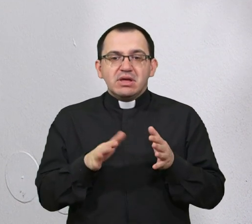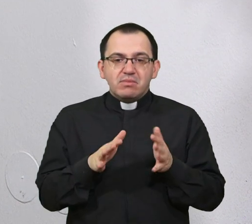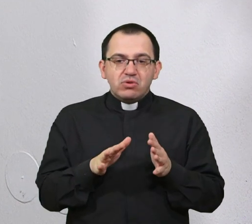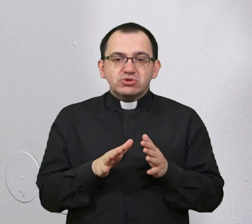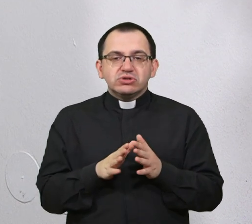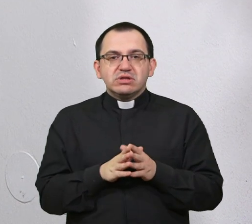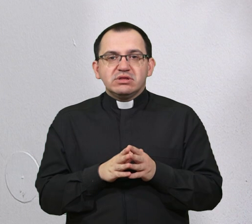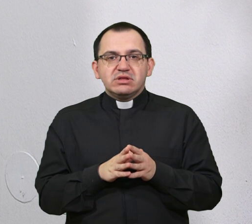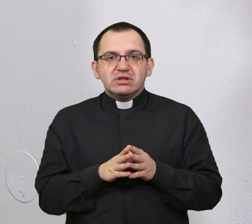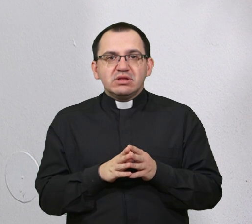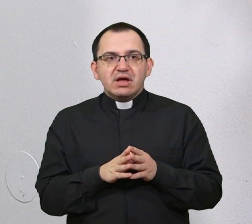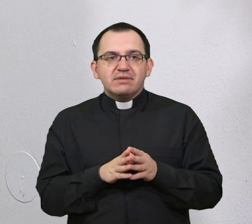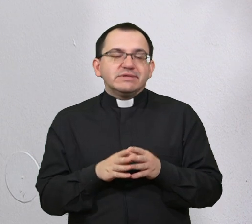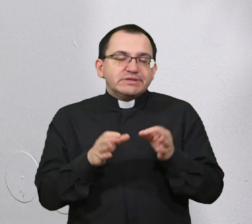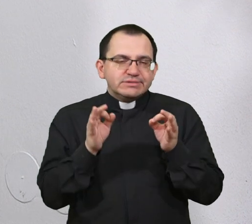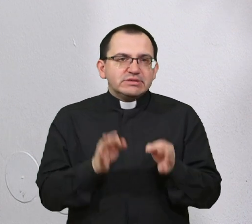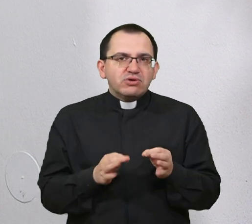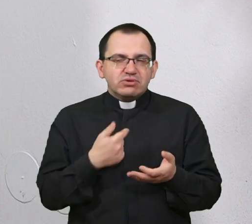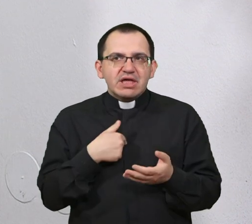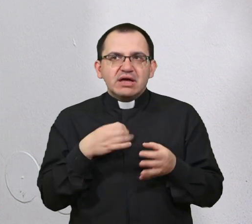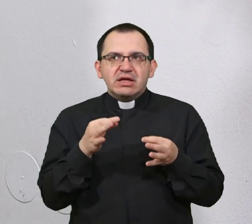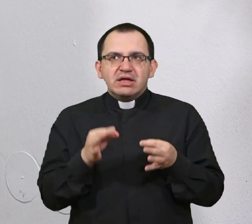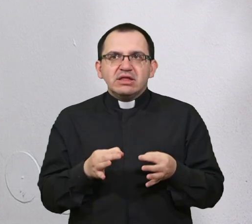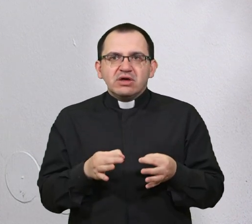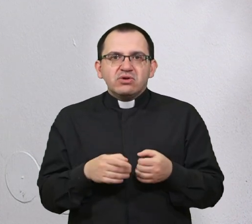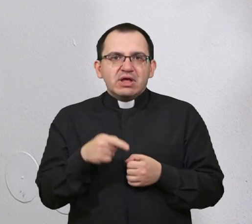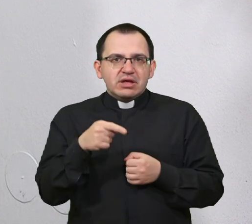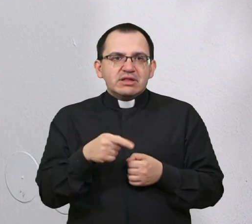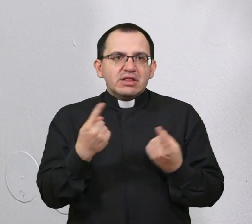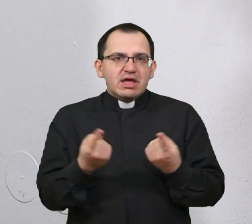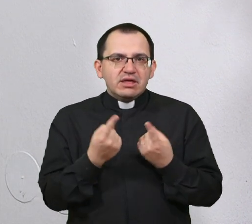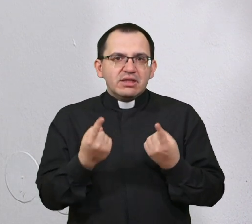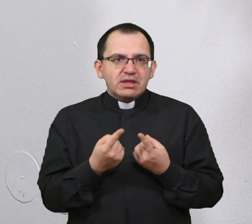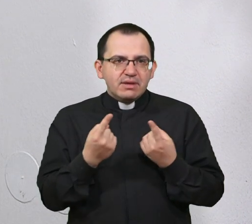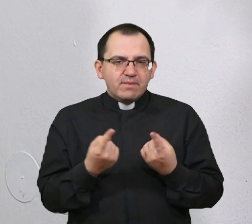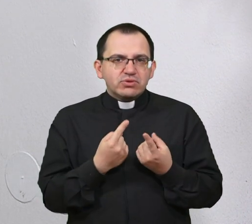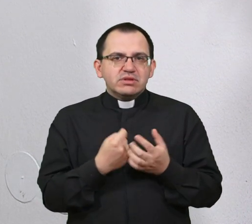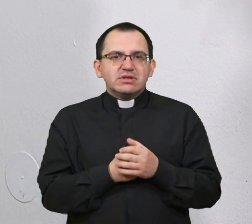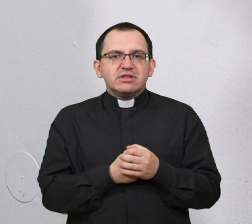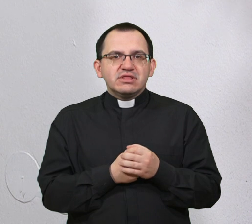u stvari sigurna sam da je i taj poticaj bio